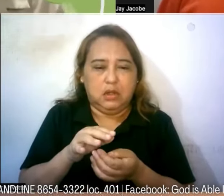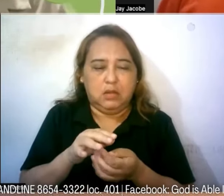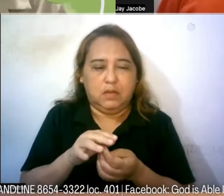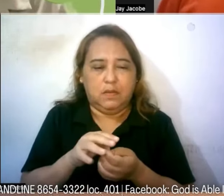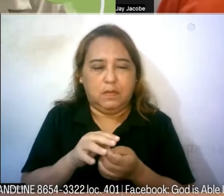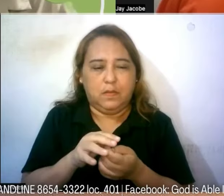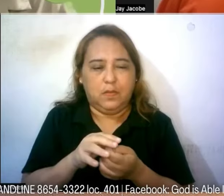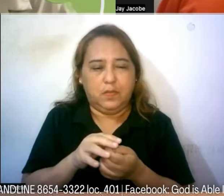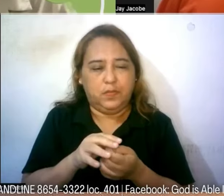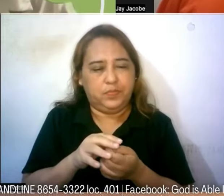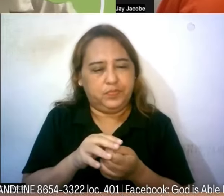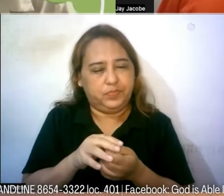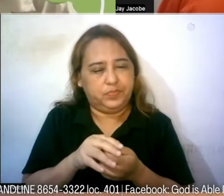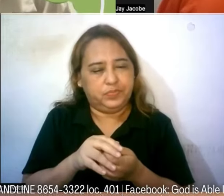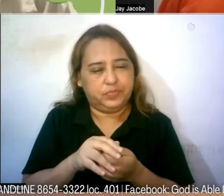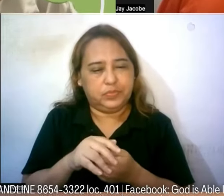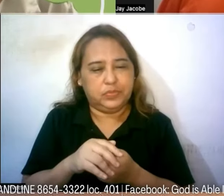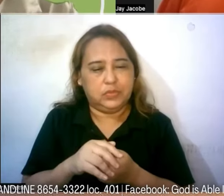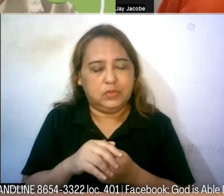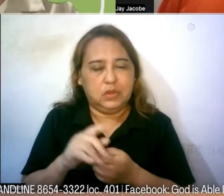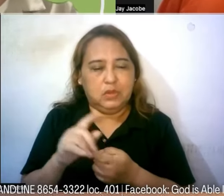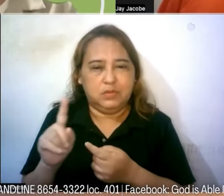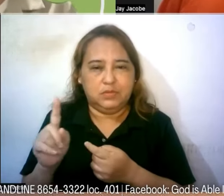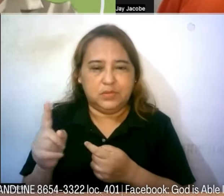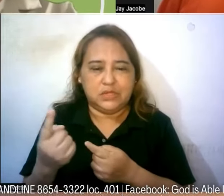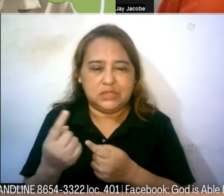ang una pong nakita is